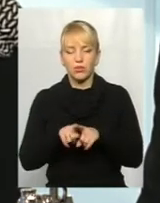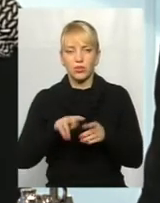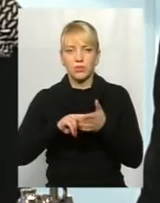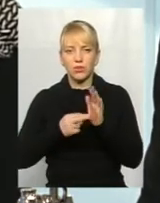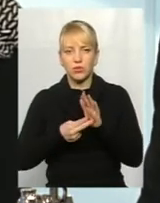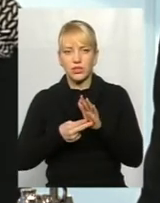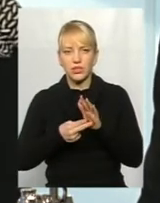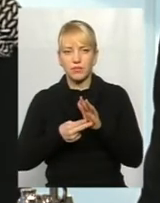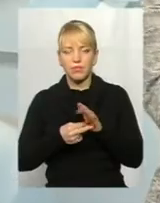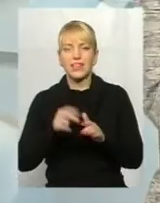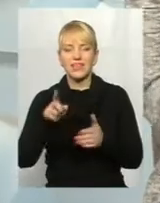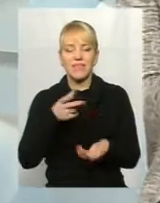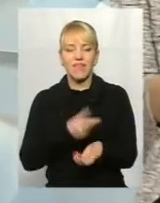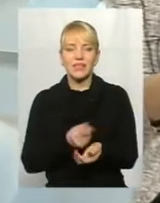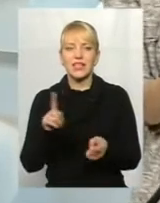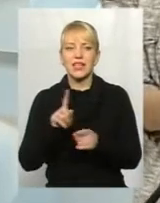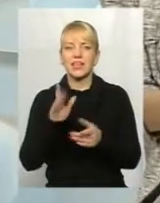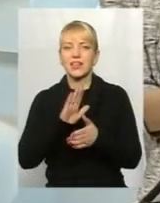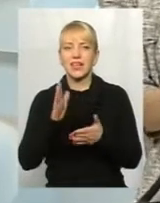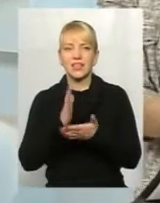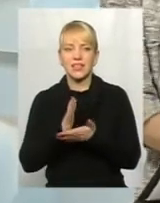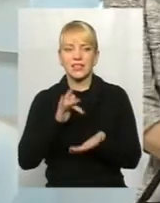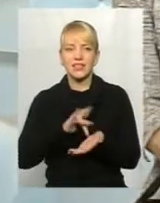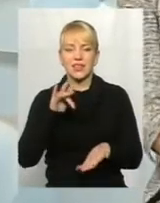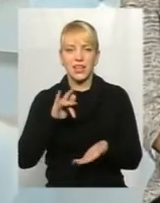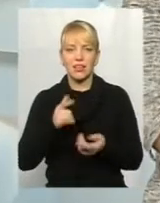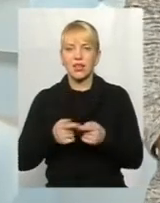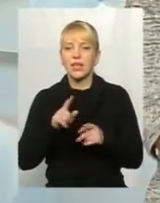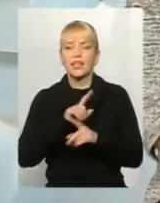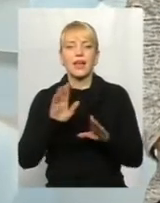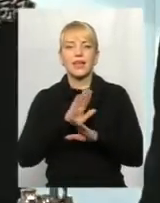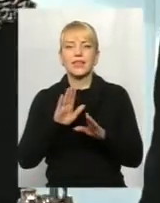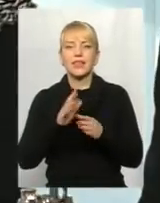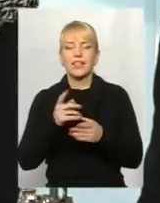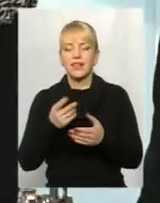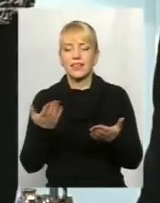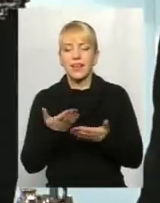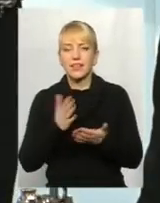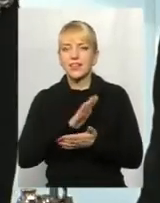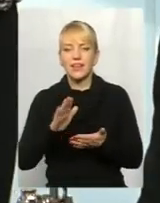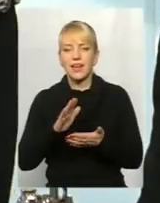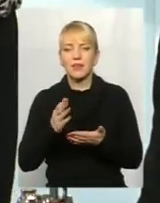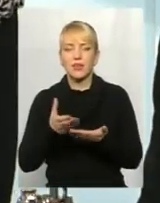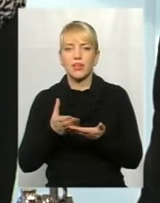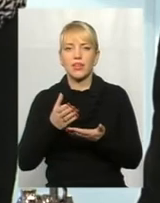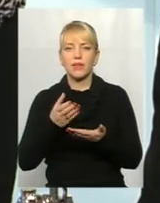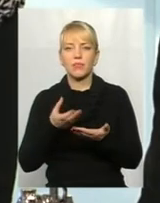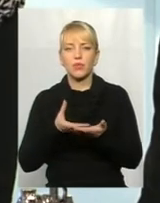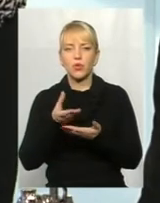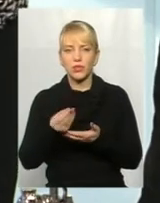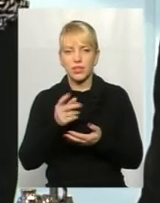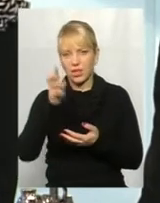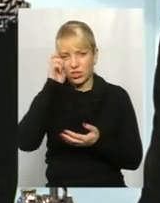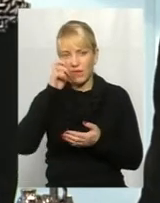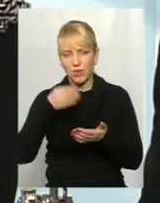Тобто ті вакцини, які не є центральною центральною центральною, які не йдуть за державний бюджет. Запрацювала в кінці минулого